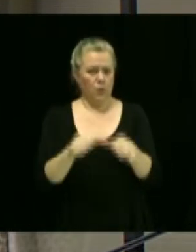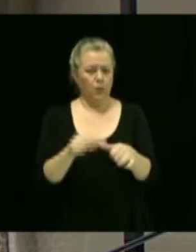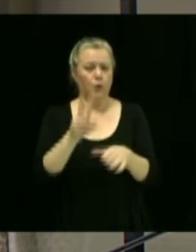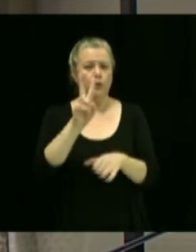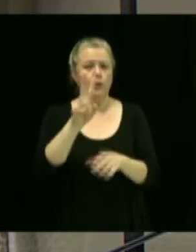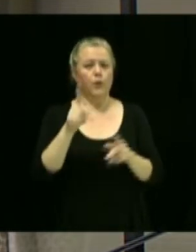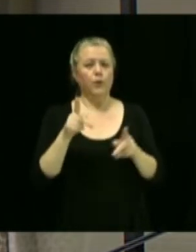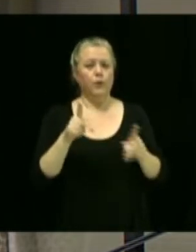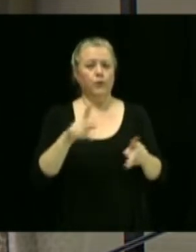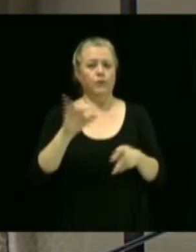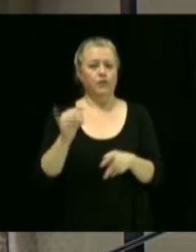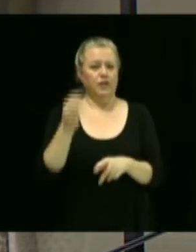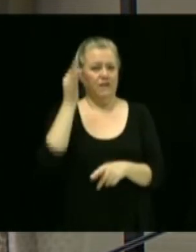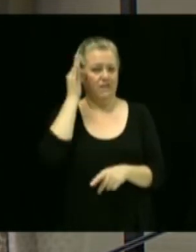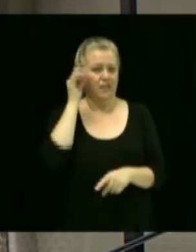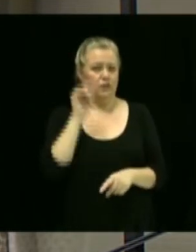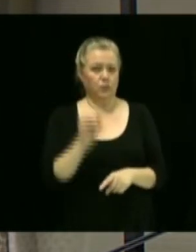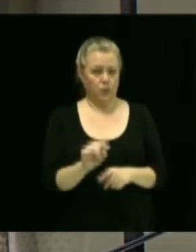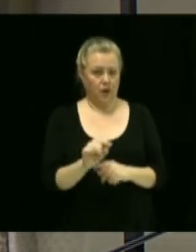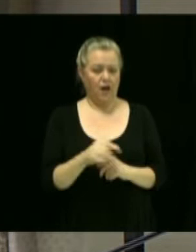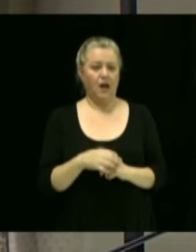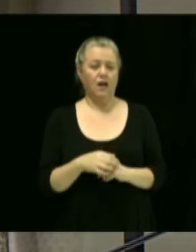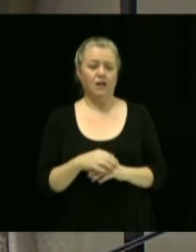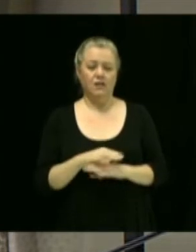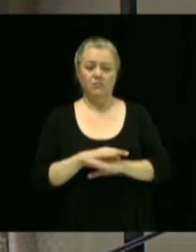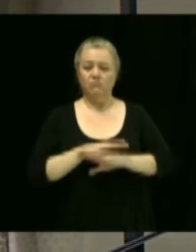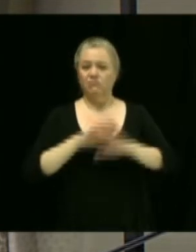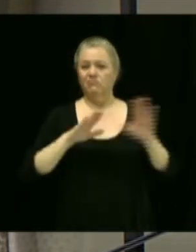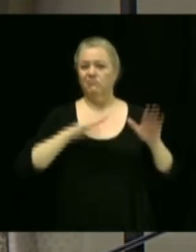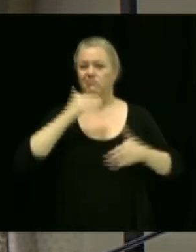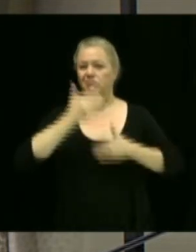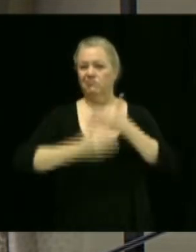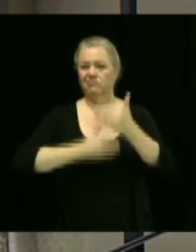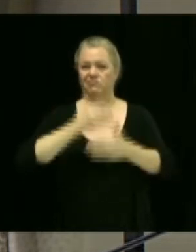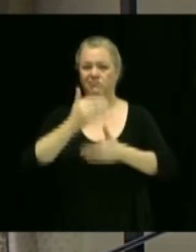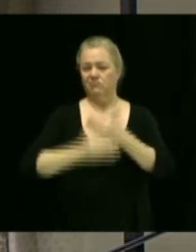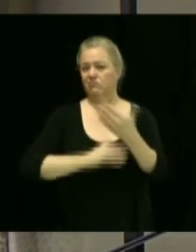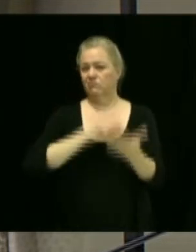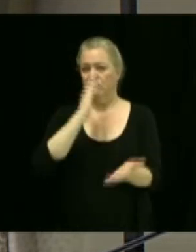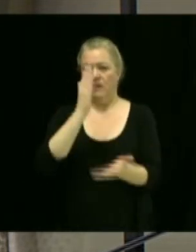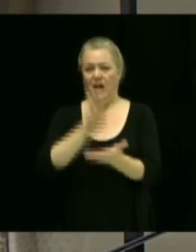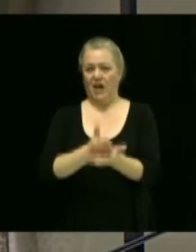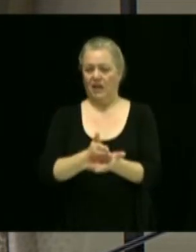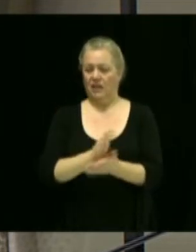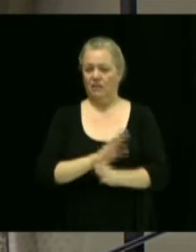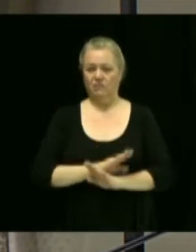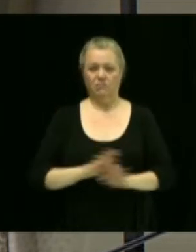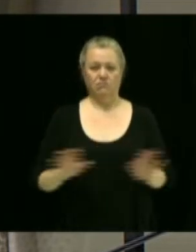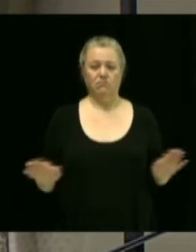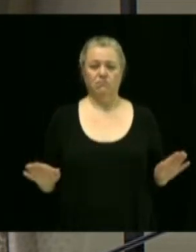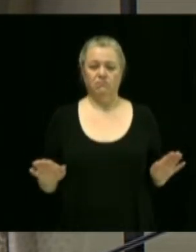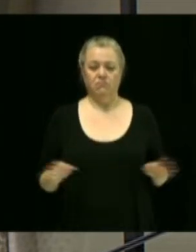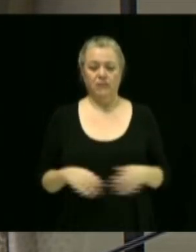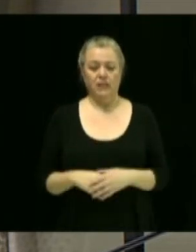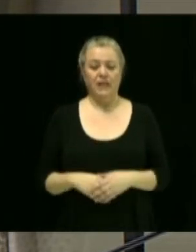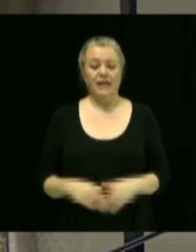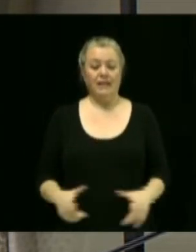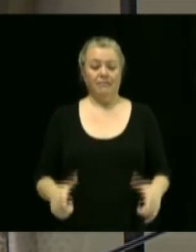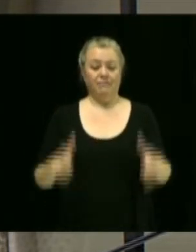Jean-François. Alors, dans ce cas-ci, il y lieu de mettre fin à la procédure requise pour le traitement de cette demande. Pour l'immeuble du